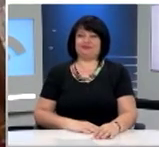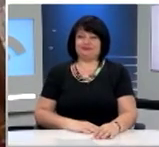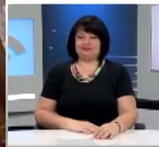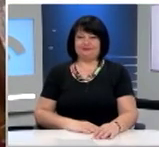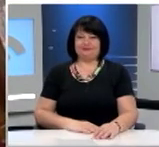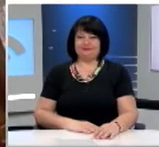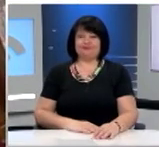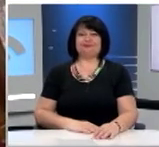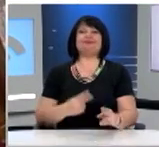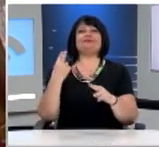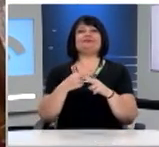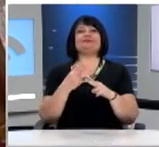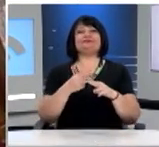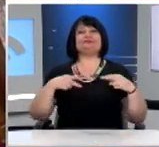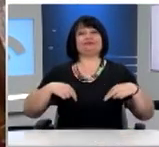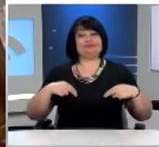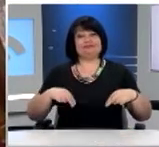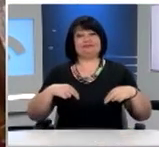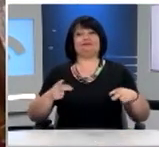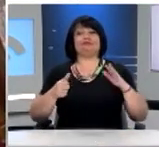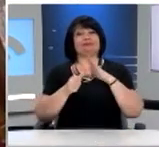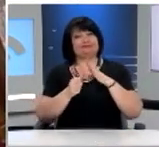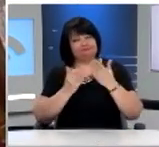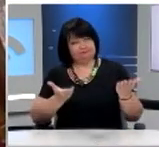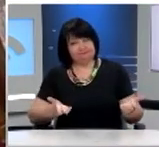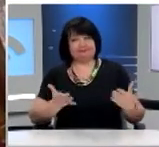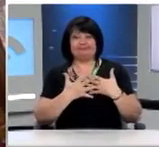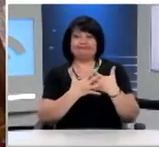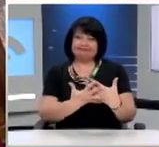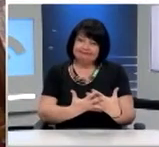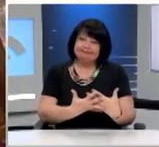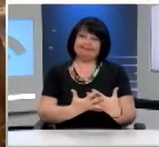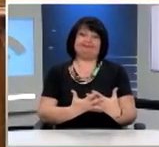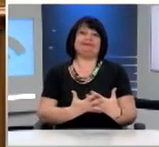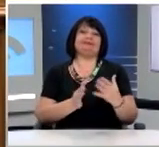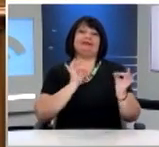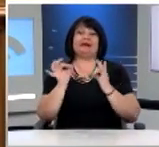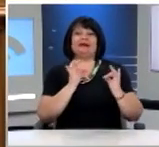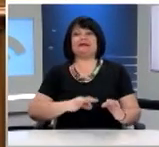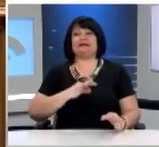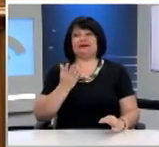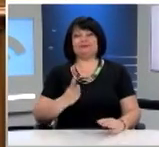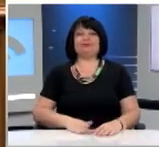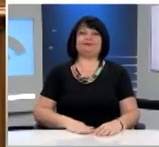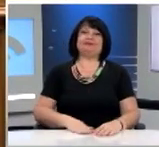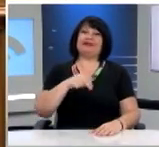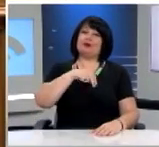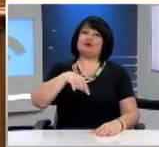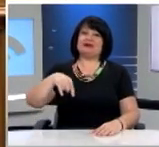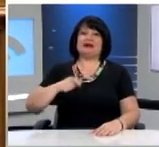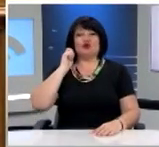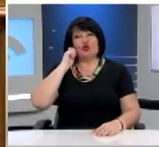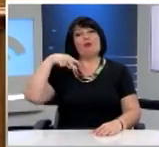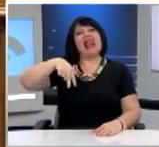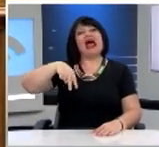Αξιότιμη κύριε Υπουργέ της Βουλής Αξιότιμη Υπουργή Αγαπητοί επιβουλευτές Κυρίες και κύριοι Ονομάζομαι Ντεγκούδης Πασχάλης και